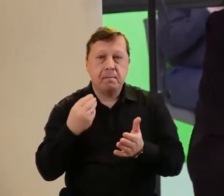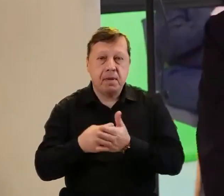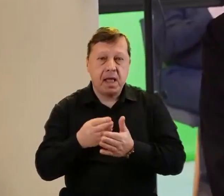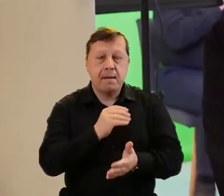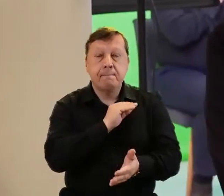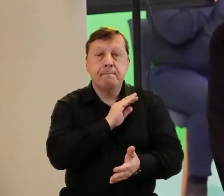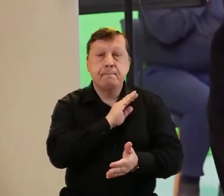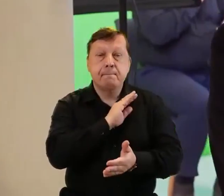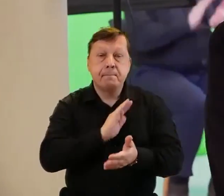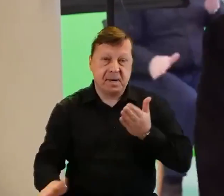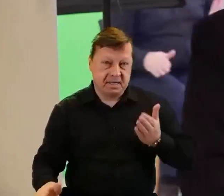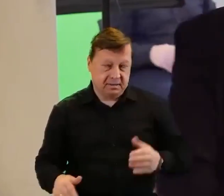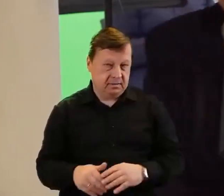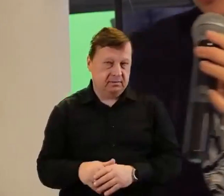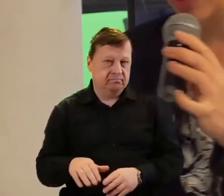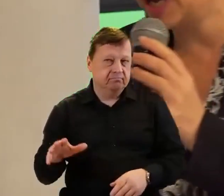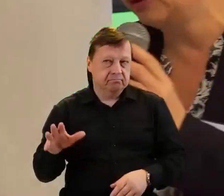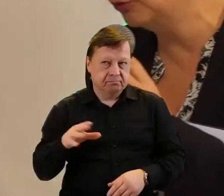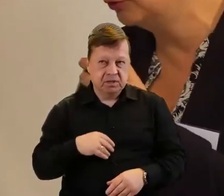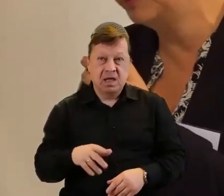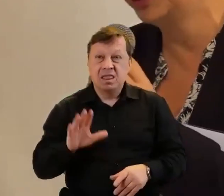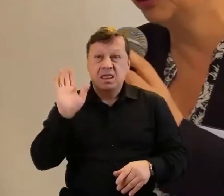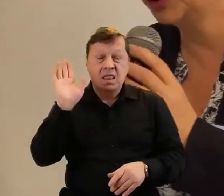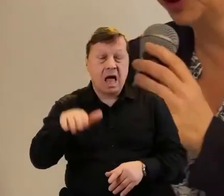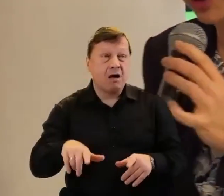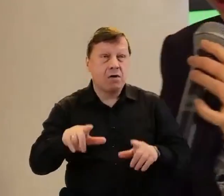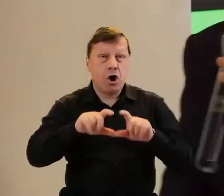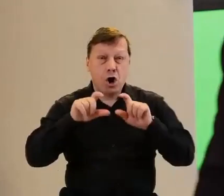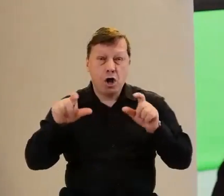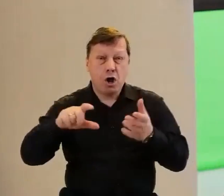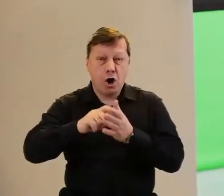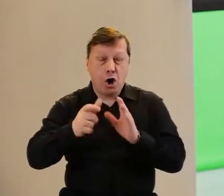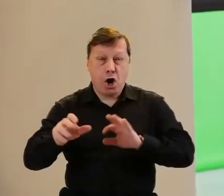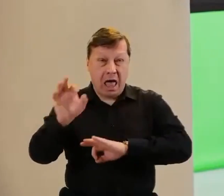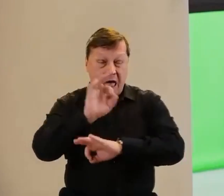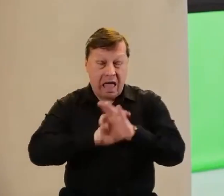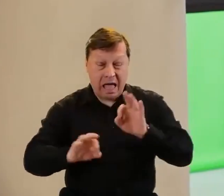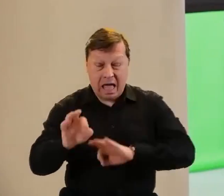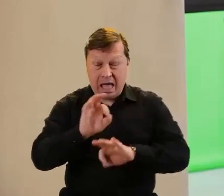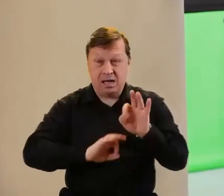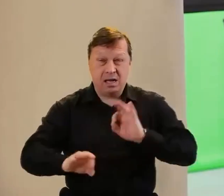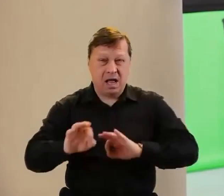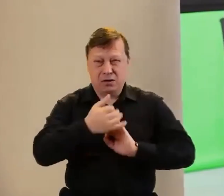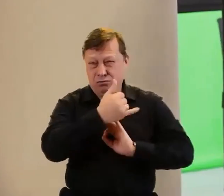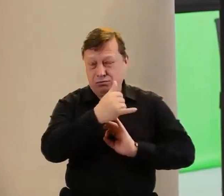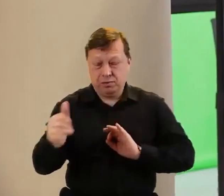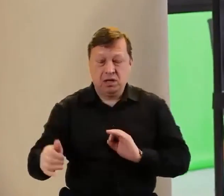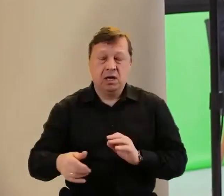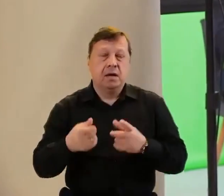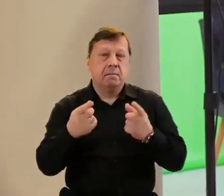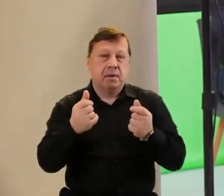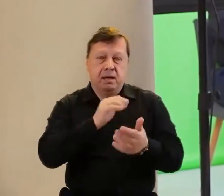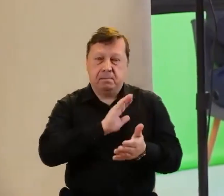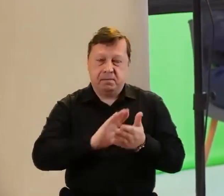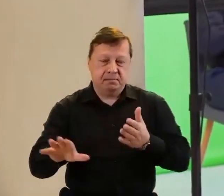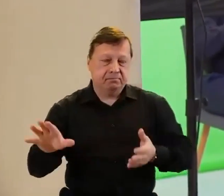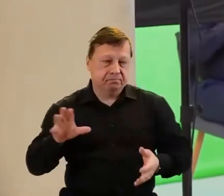włącznie z remontem lokalu i przeróżnych rzeczy. No ale to jest trochę inny model,